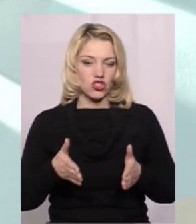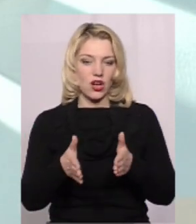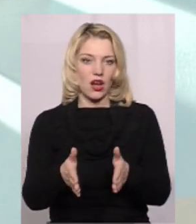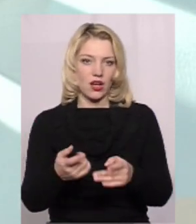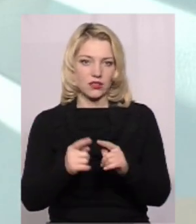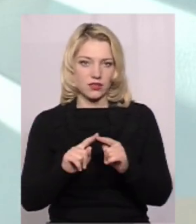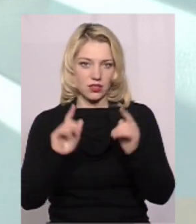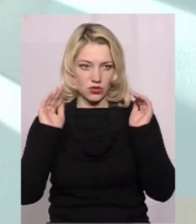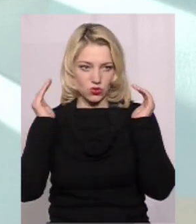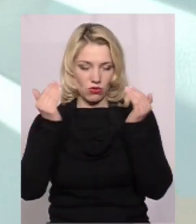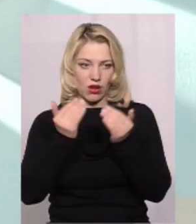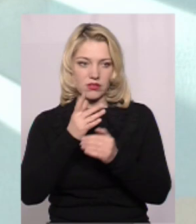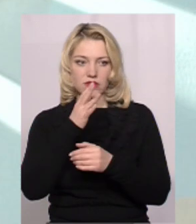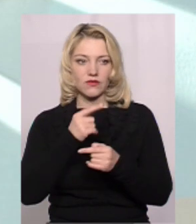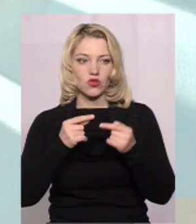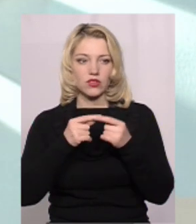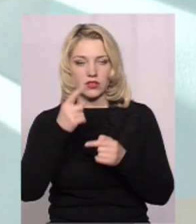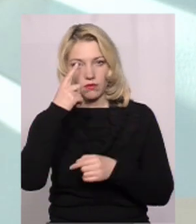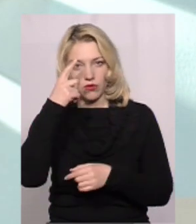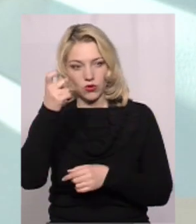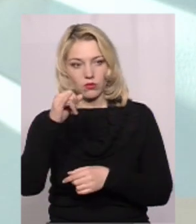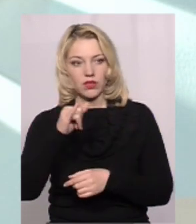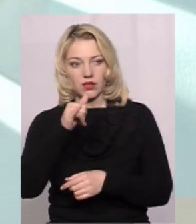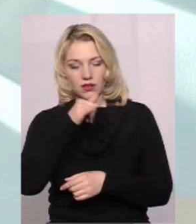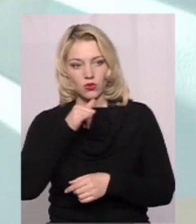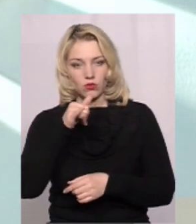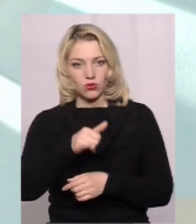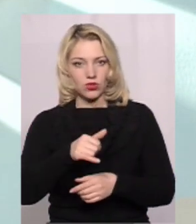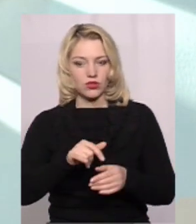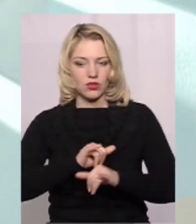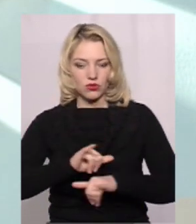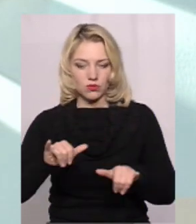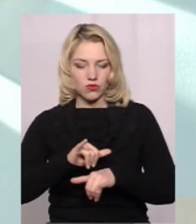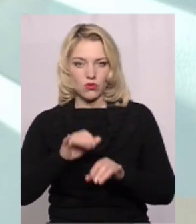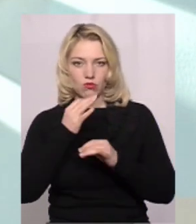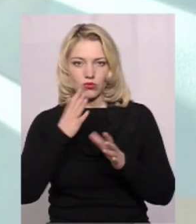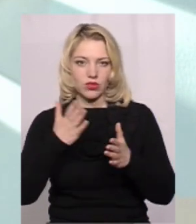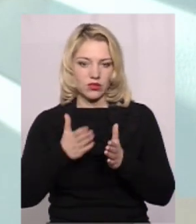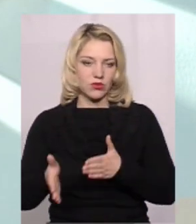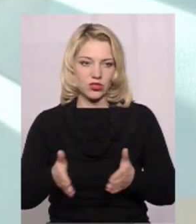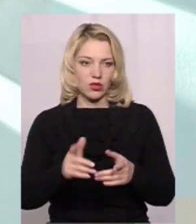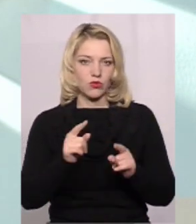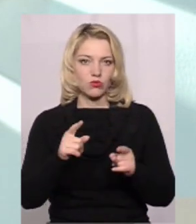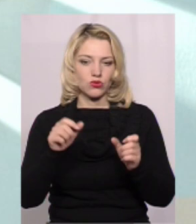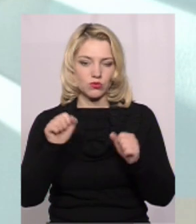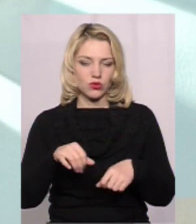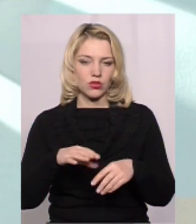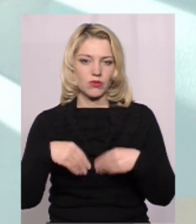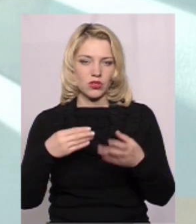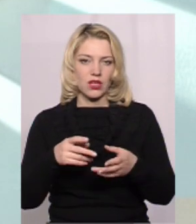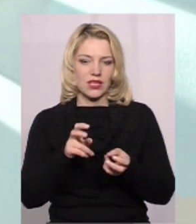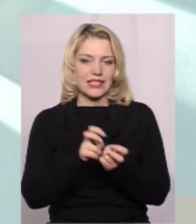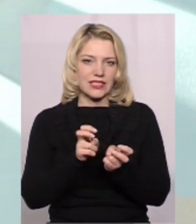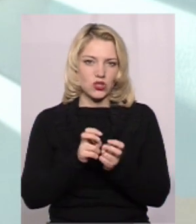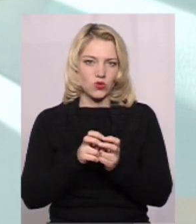ізоляція, своєчасне повідомлення і недопущення розповсюдження будь-якими шляхами Тому що можна приносити і з резонами,